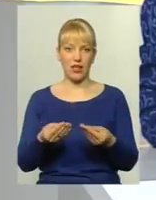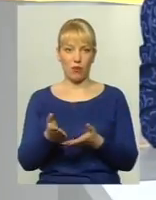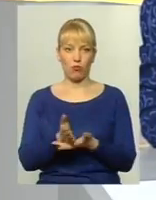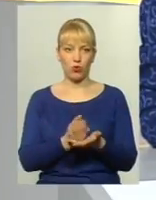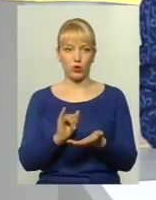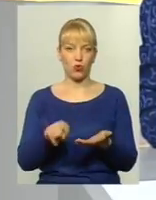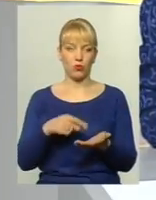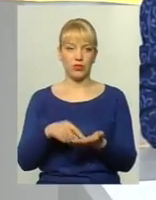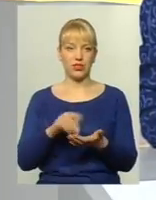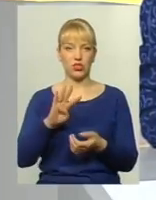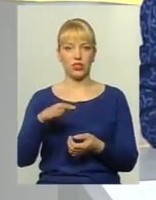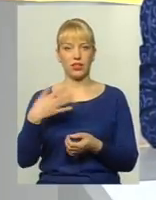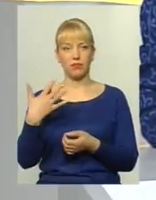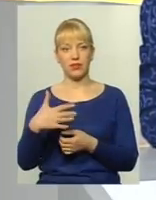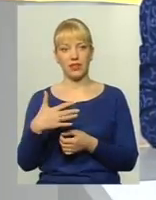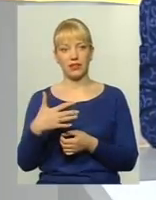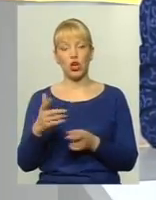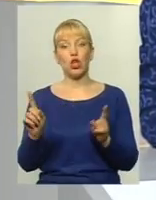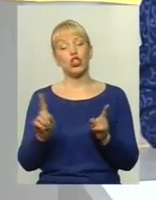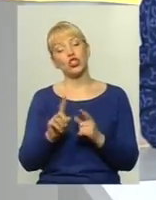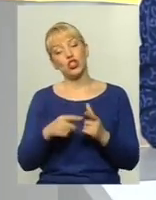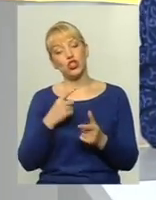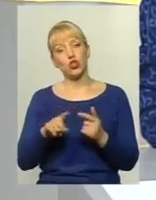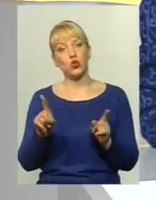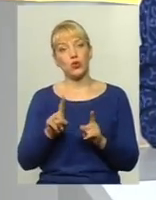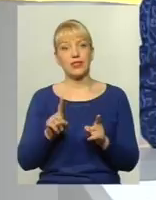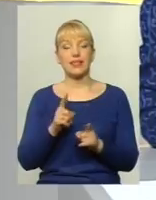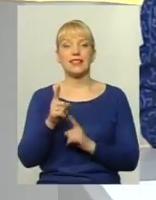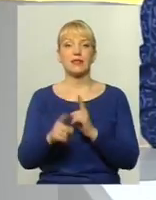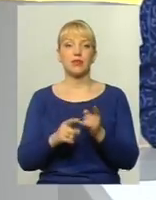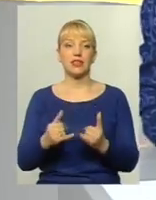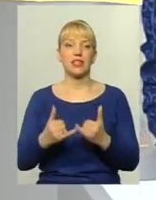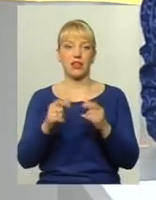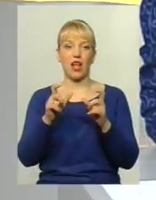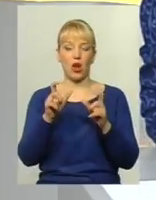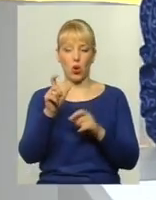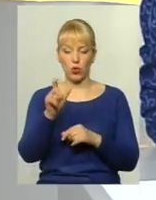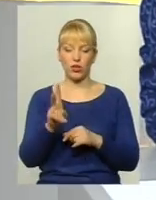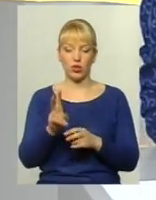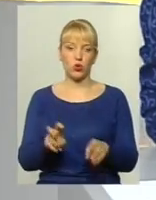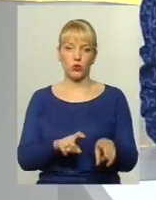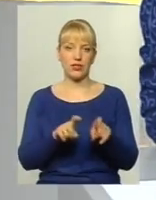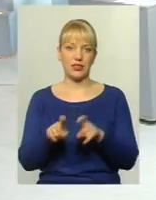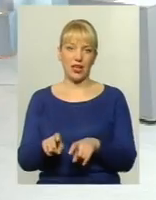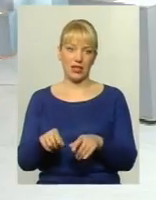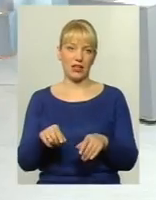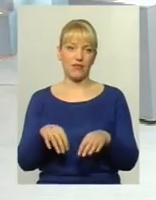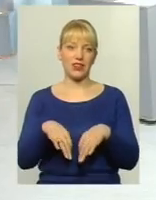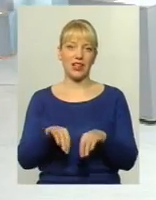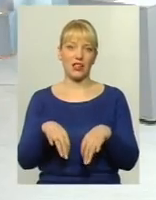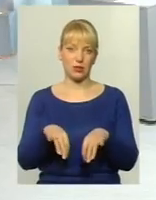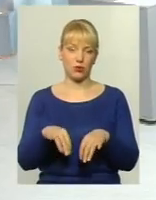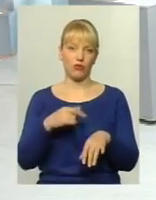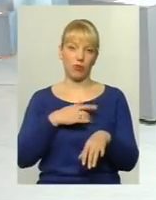4,50? Чи щось зміниться для людини, яка сідає в громадський транспорт? Власне, в